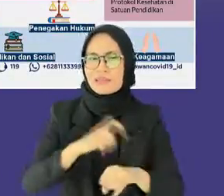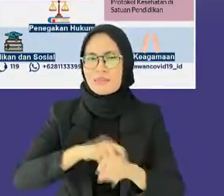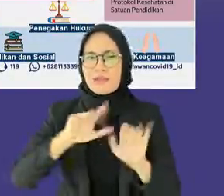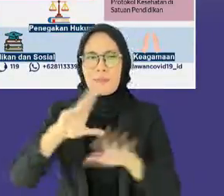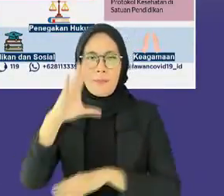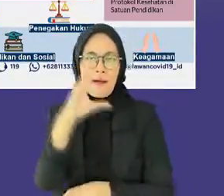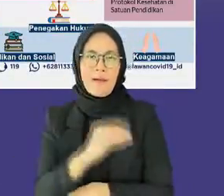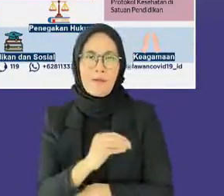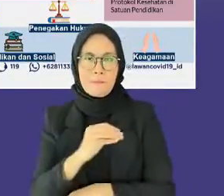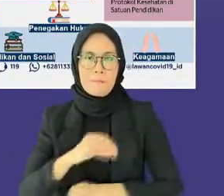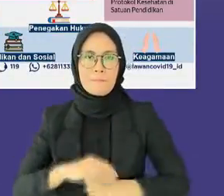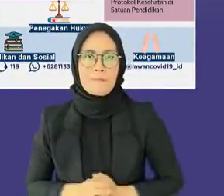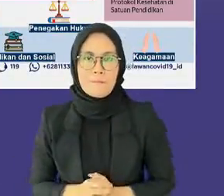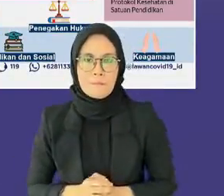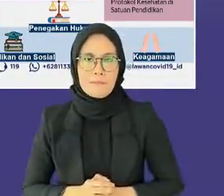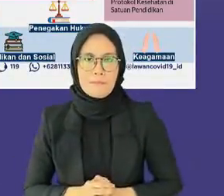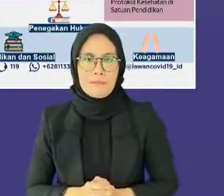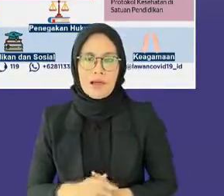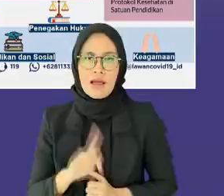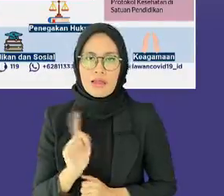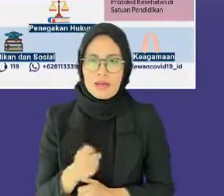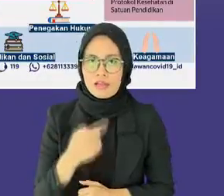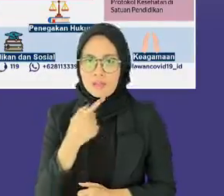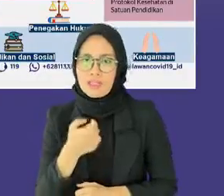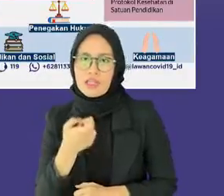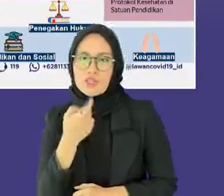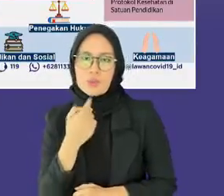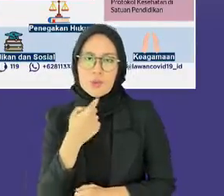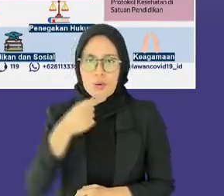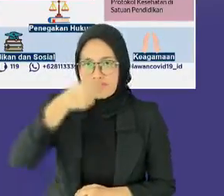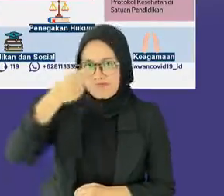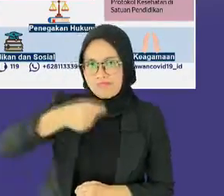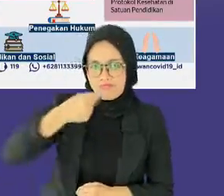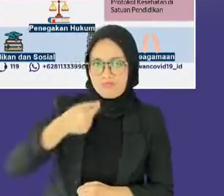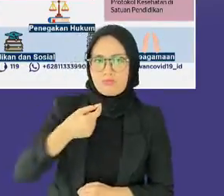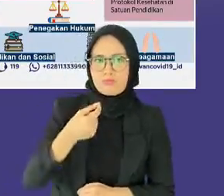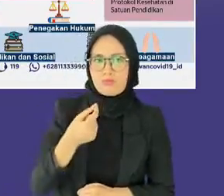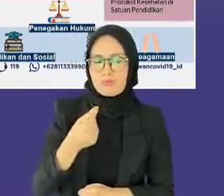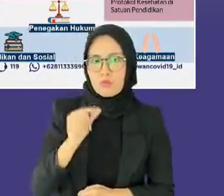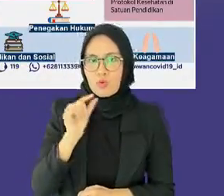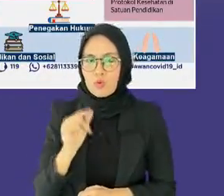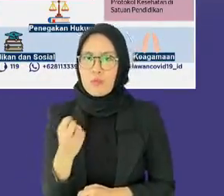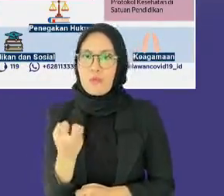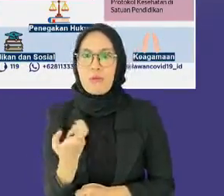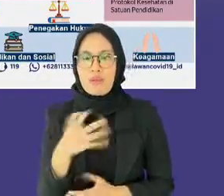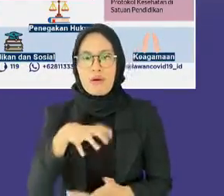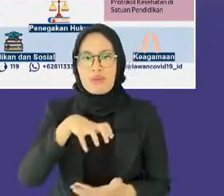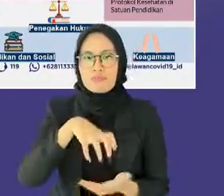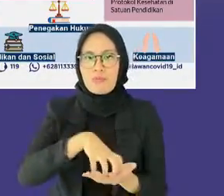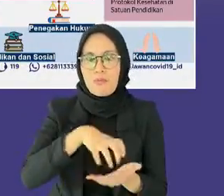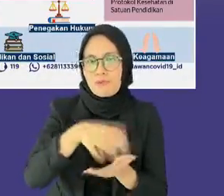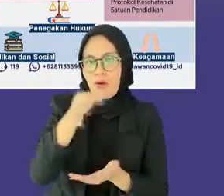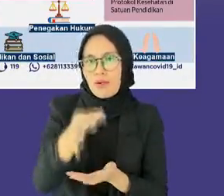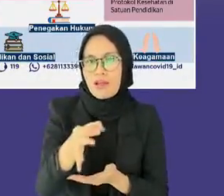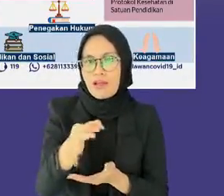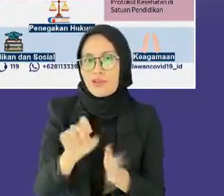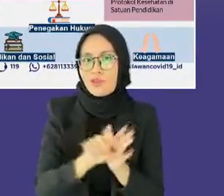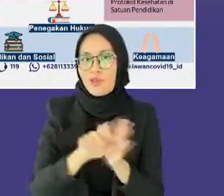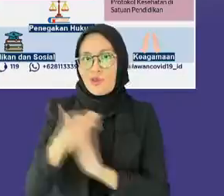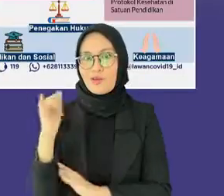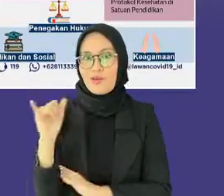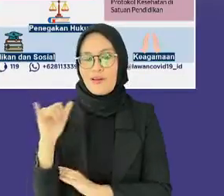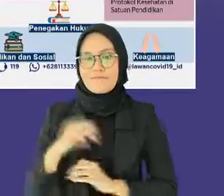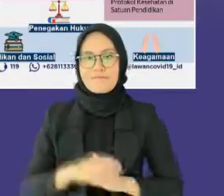coba protokol kesehatan di mall mulai dilakukan di Provinsi Daerah Istimewa Yogyakarta. Di